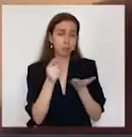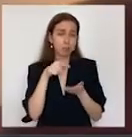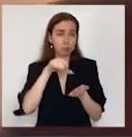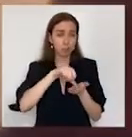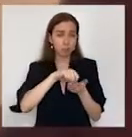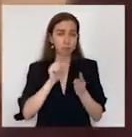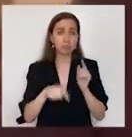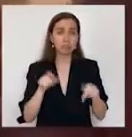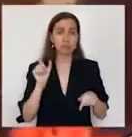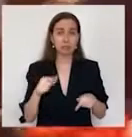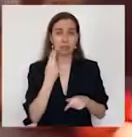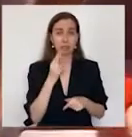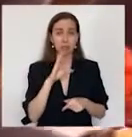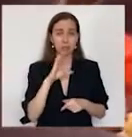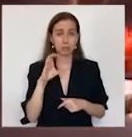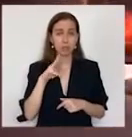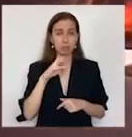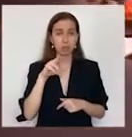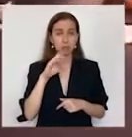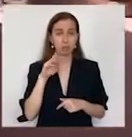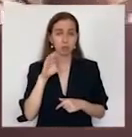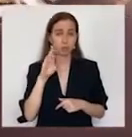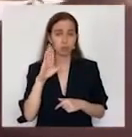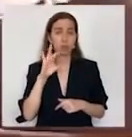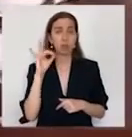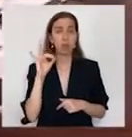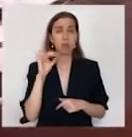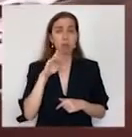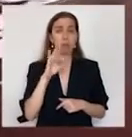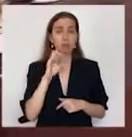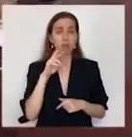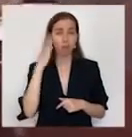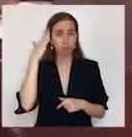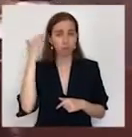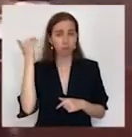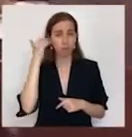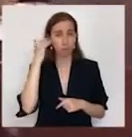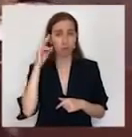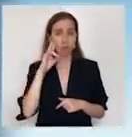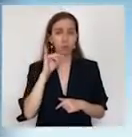секретарь ЦК КПСС Медведев и посол Вьетнама в Советском Союзе Нгуэн Мань Кам.